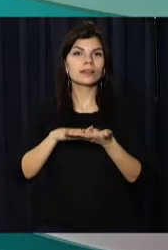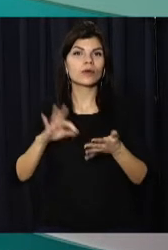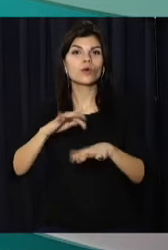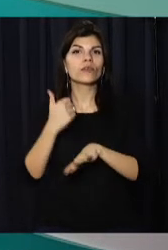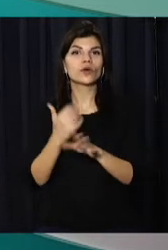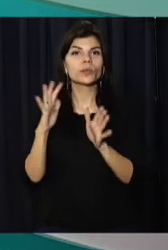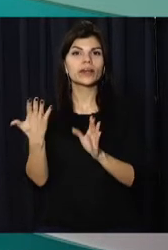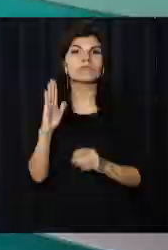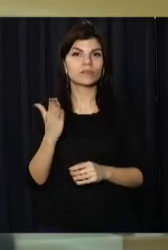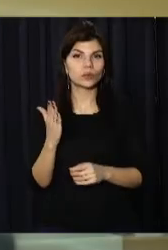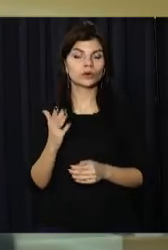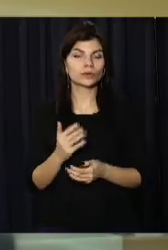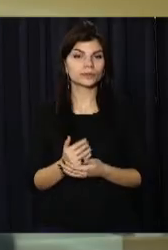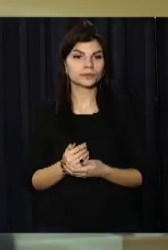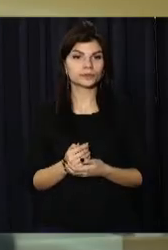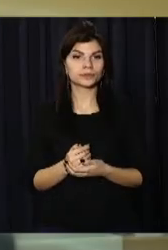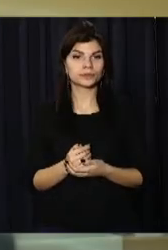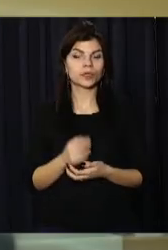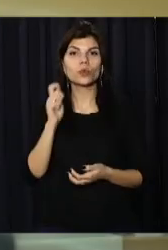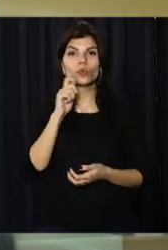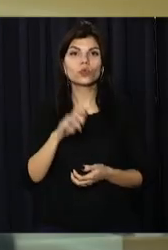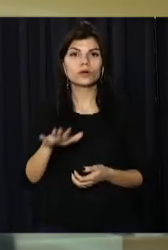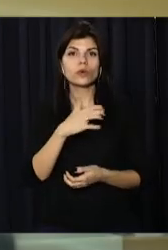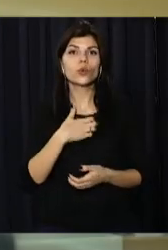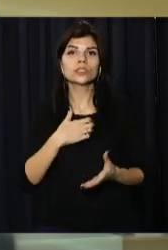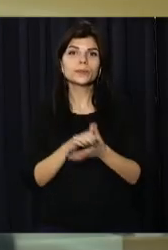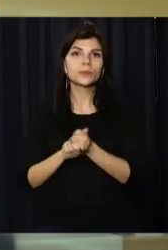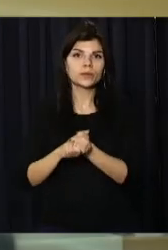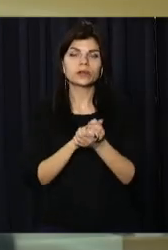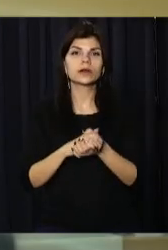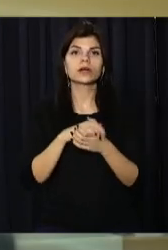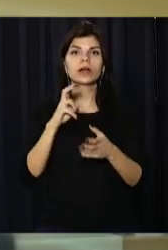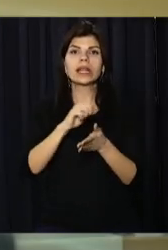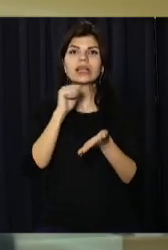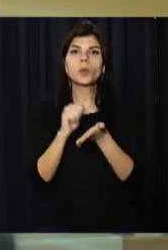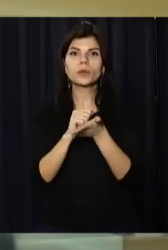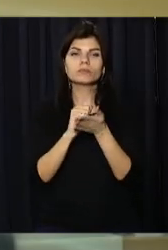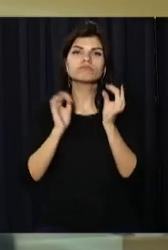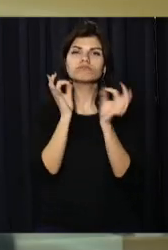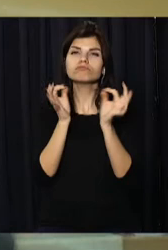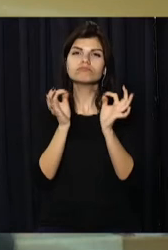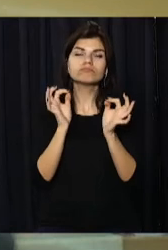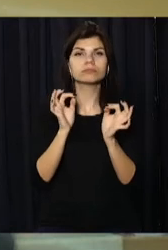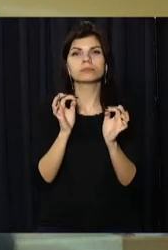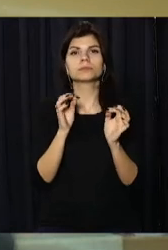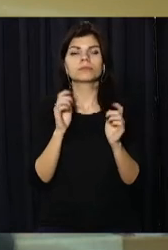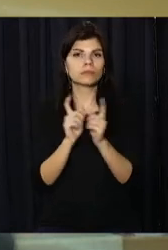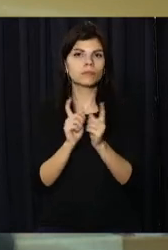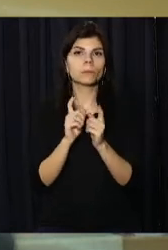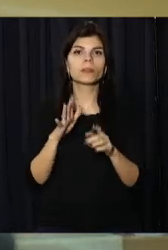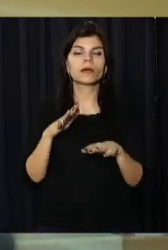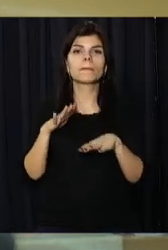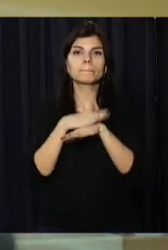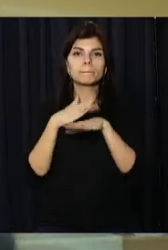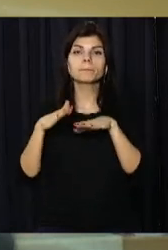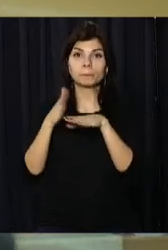головні події вівторка. Україна прагне миру, віддана дипломатичному врегулюванню конфлікту і залишається в міжнародно